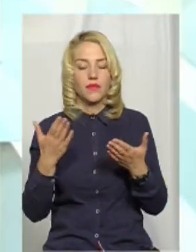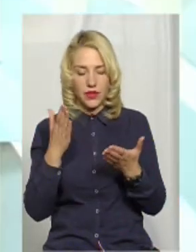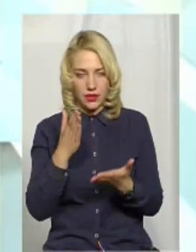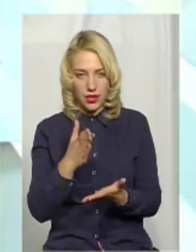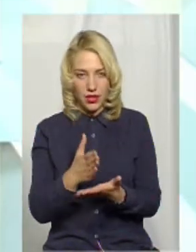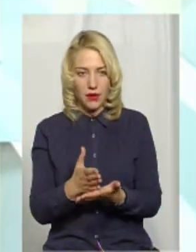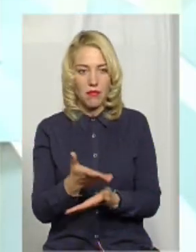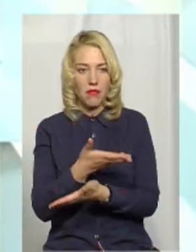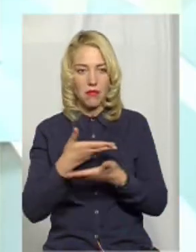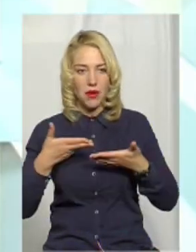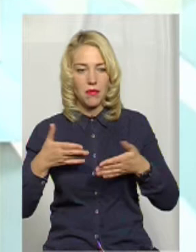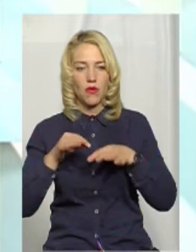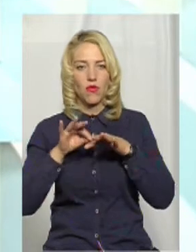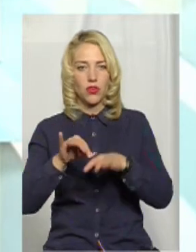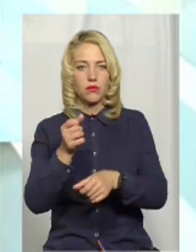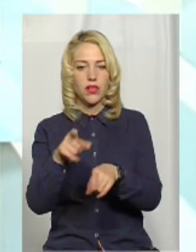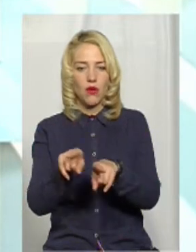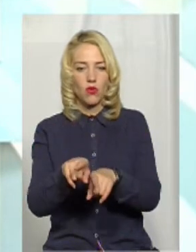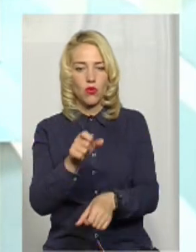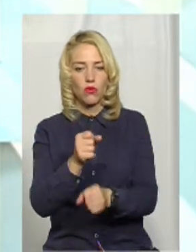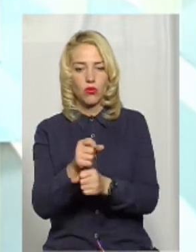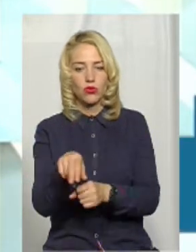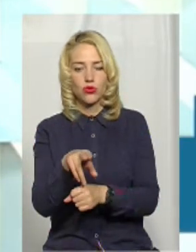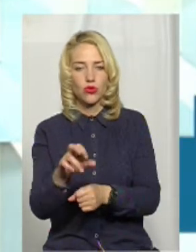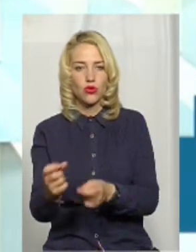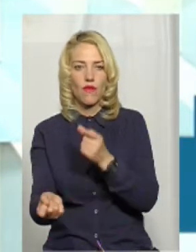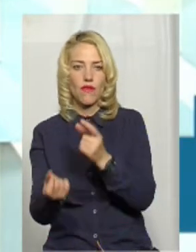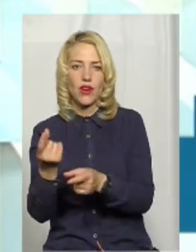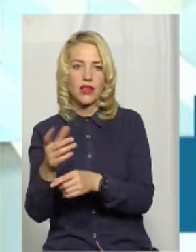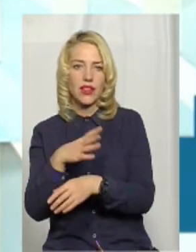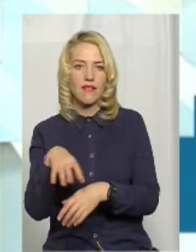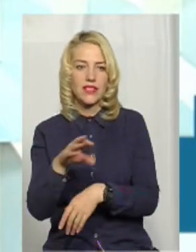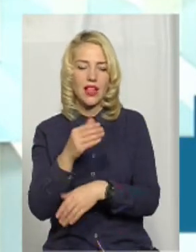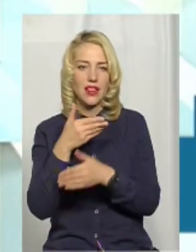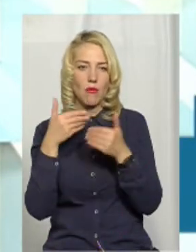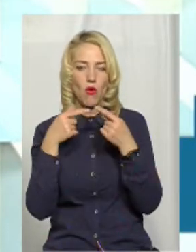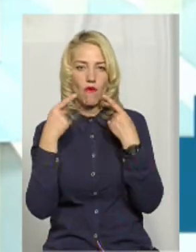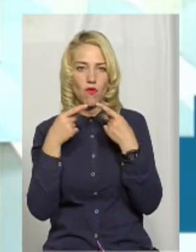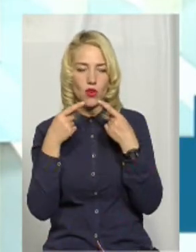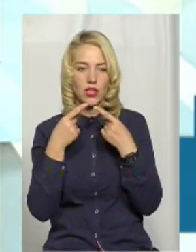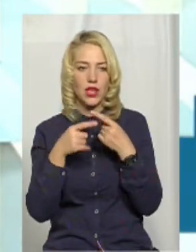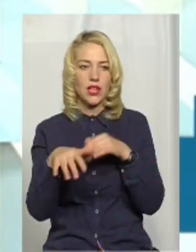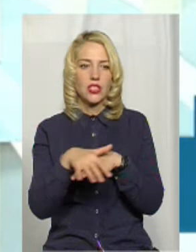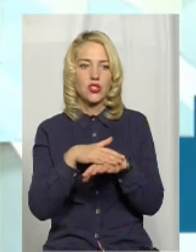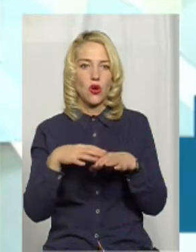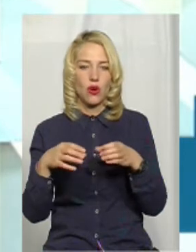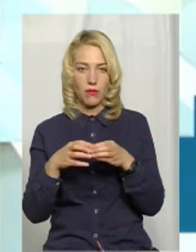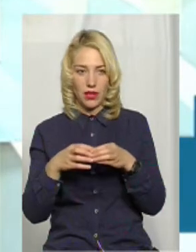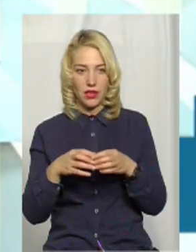І далі ми проводимо таку роботу щодо виявлення, бо не все нам говорять з громад.